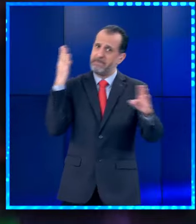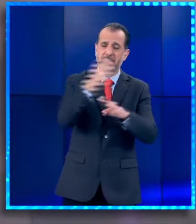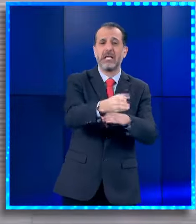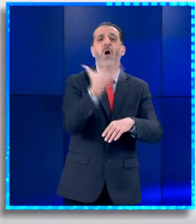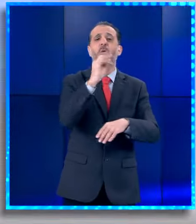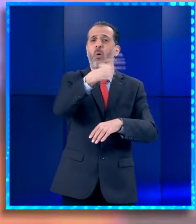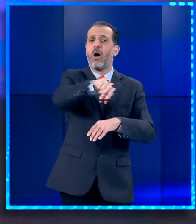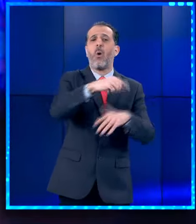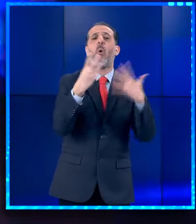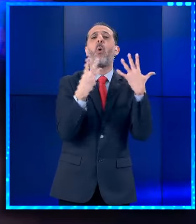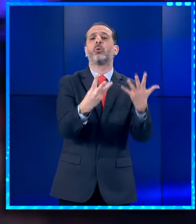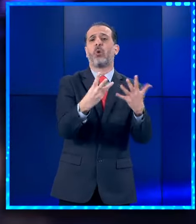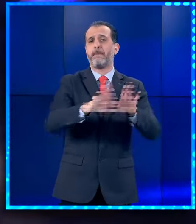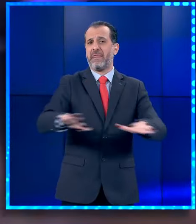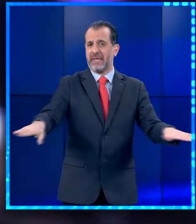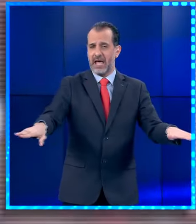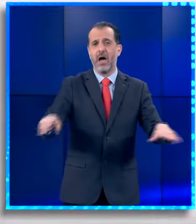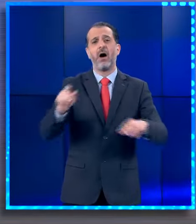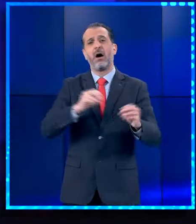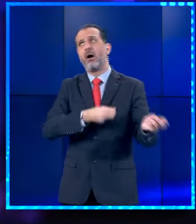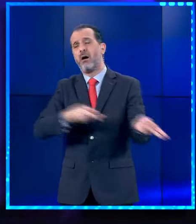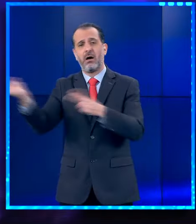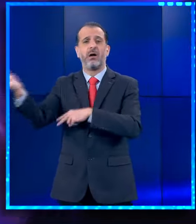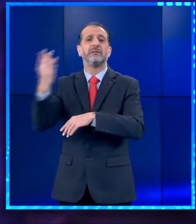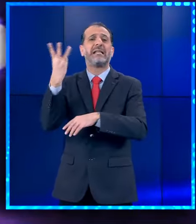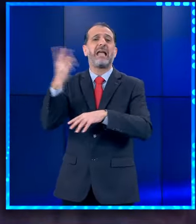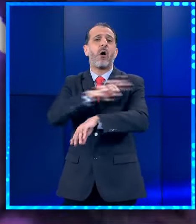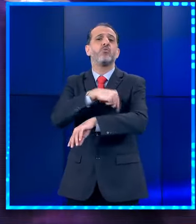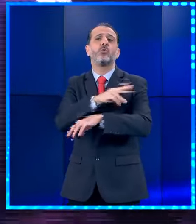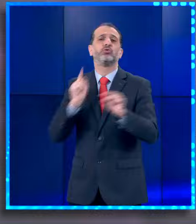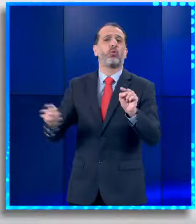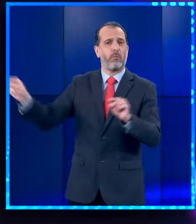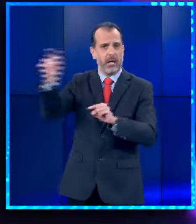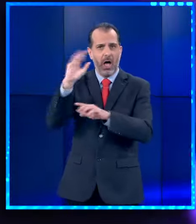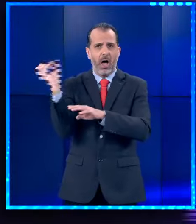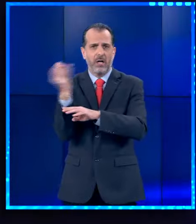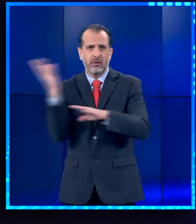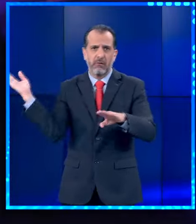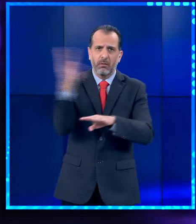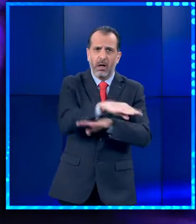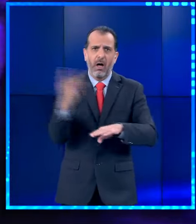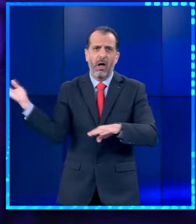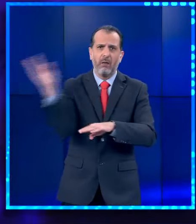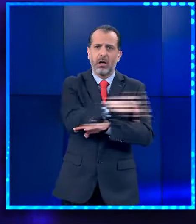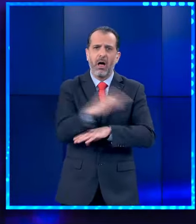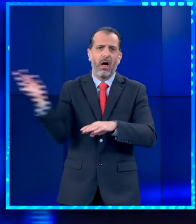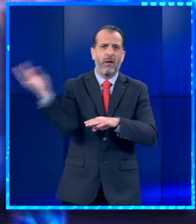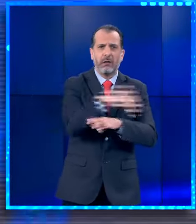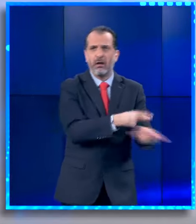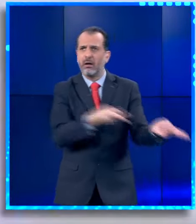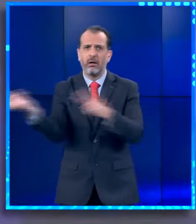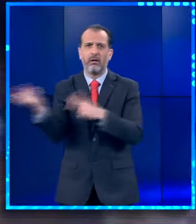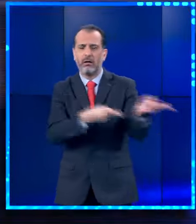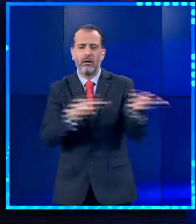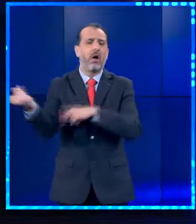παιδιά συνολικά οδηγήθηκαν σε τρία νοσοκομεία. Το ένα αστυνοφόρο έφτανε μετά το άλλο έξω από το γνωστό κλαμπ των νοτιών προαστιών όπου ήταν κατάμεστο από